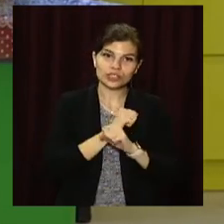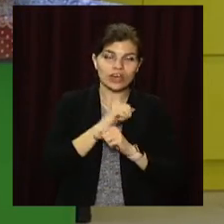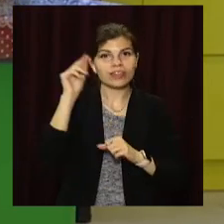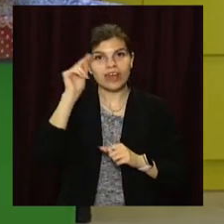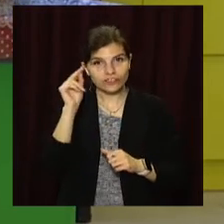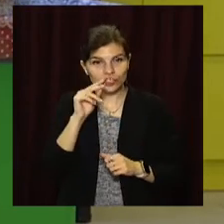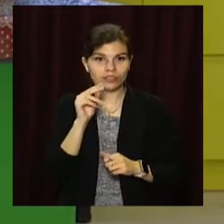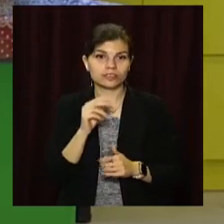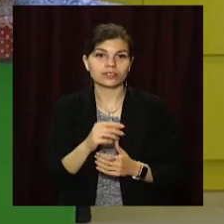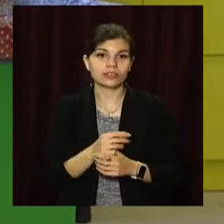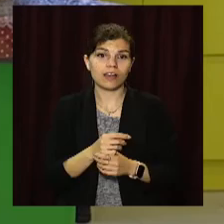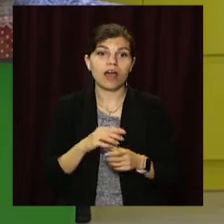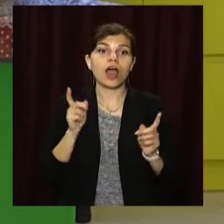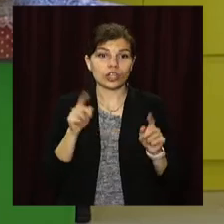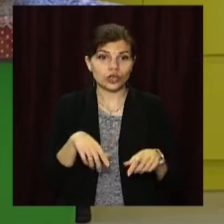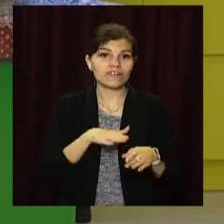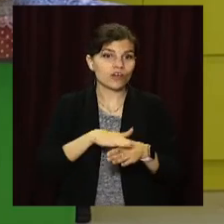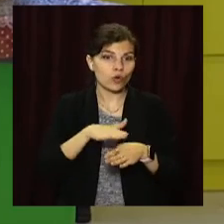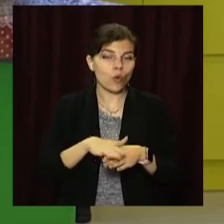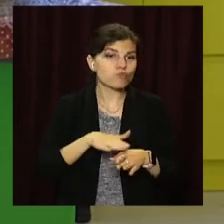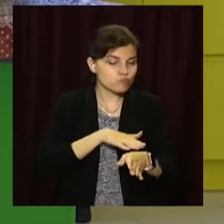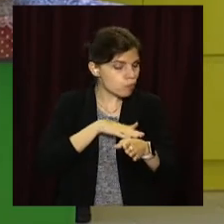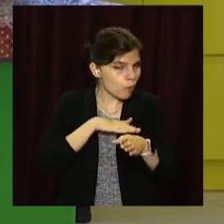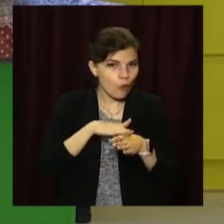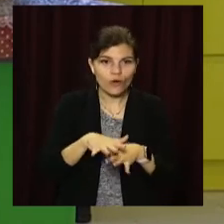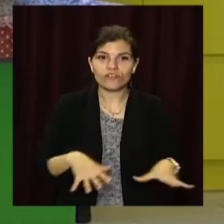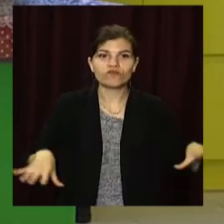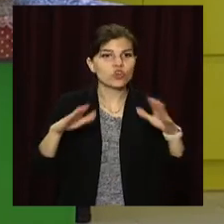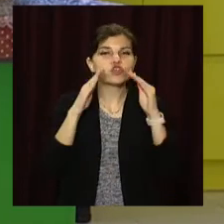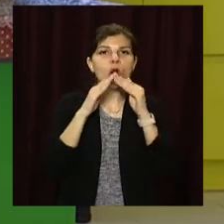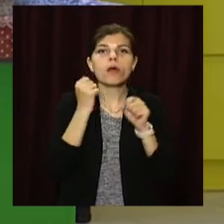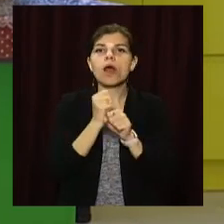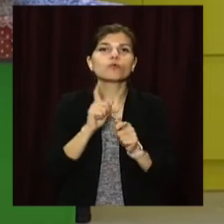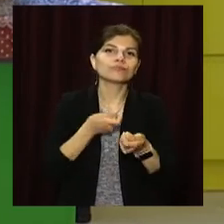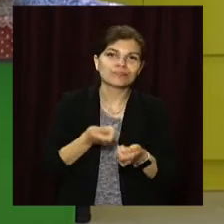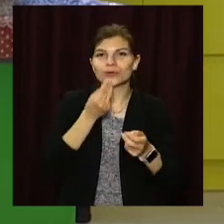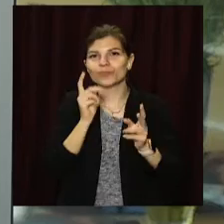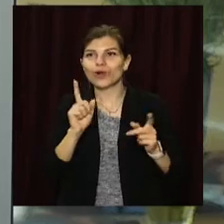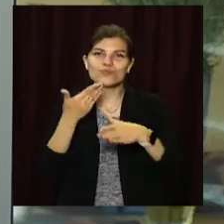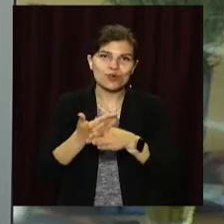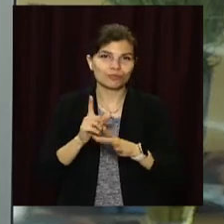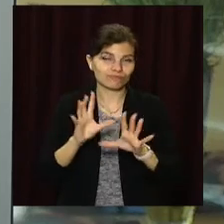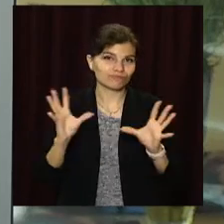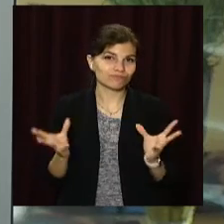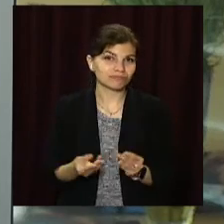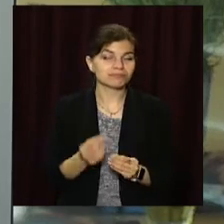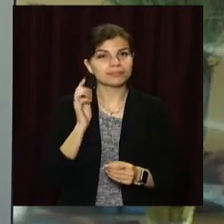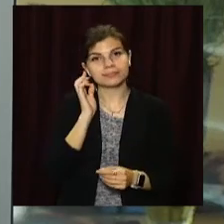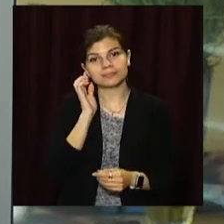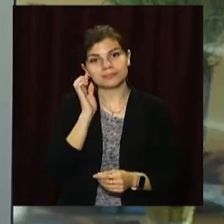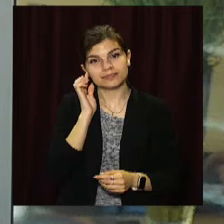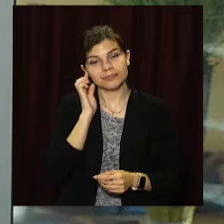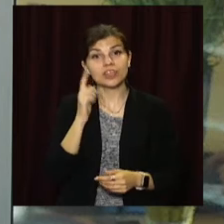навчатися, а також виконувати повністю усю домашню роботу». Життя